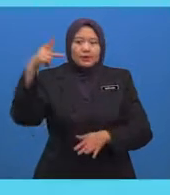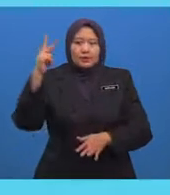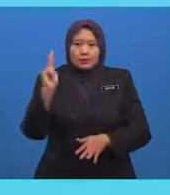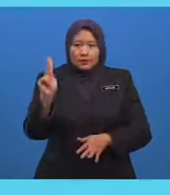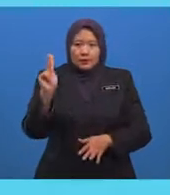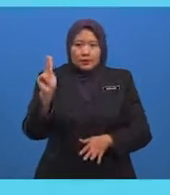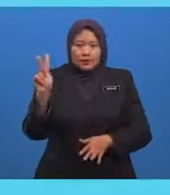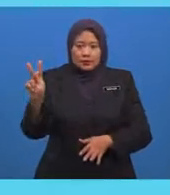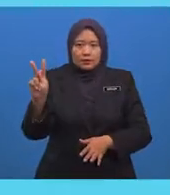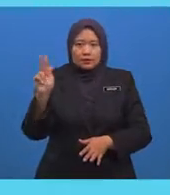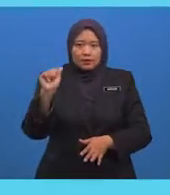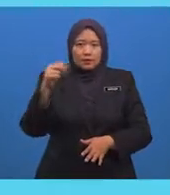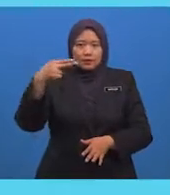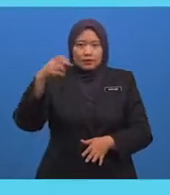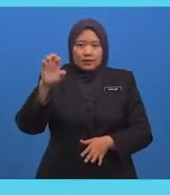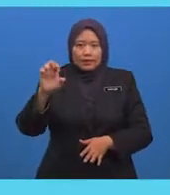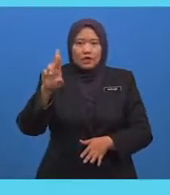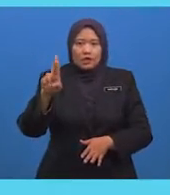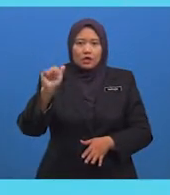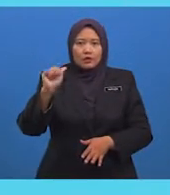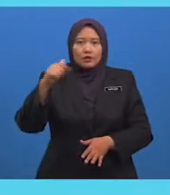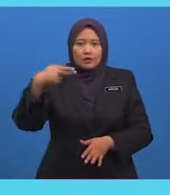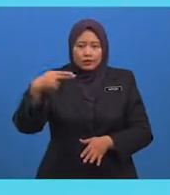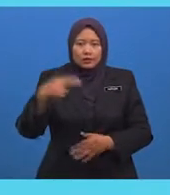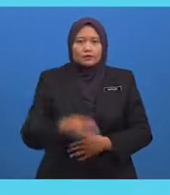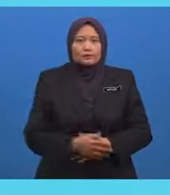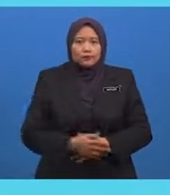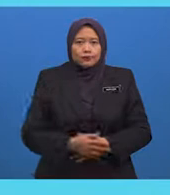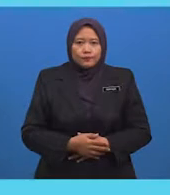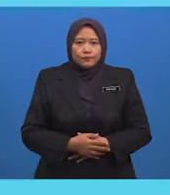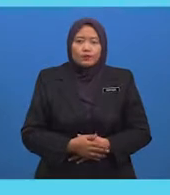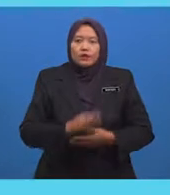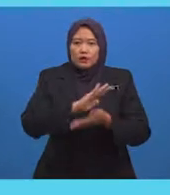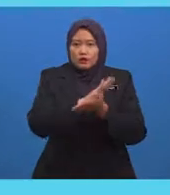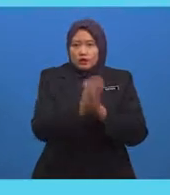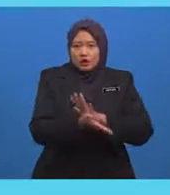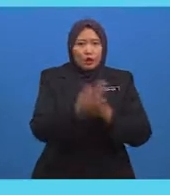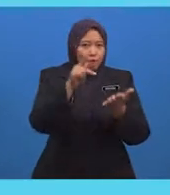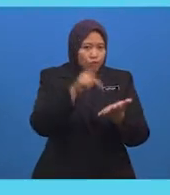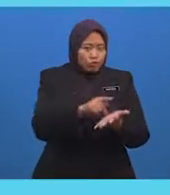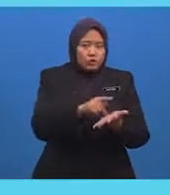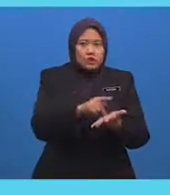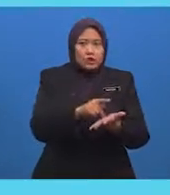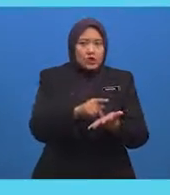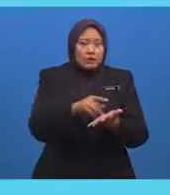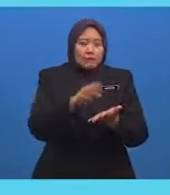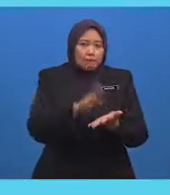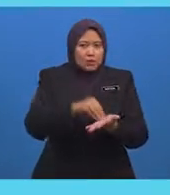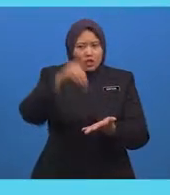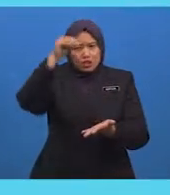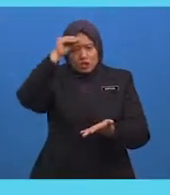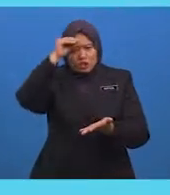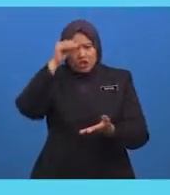Masjid Al-Azhar ini Kemudiannya menjadi Pusat pengajian yang ulung Khususnya Pada zaman